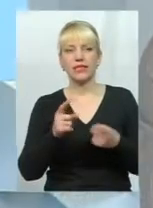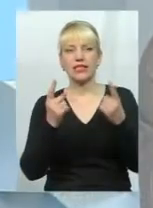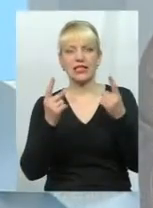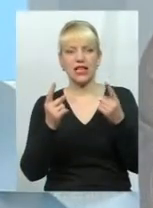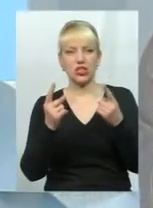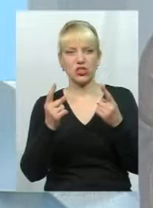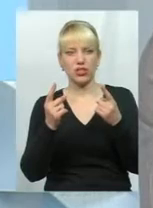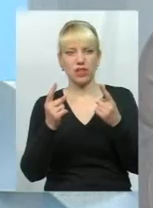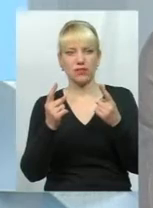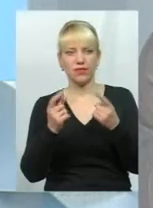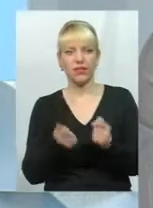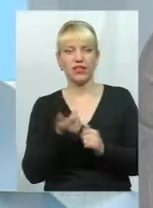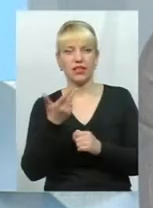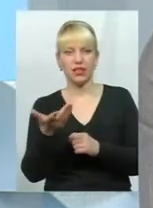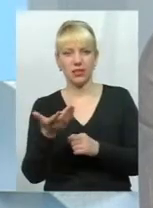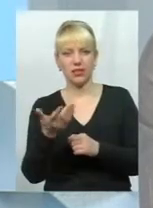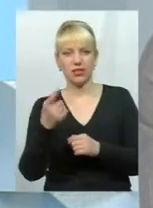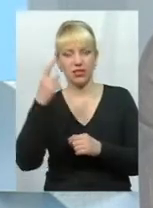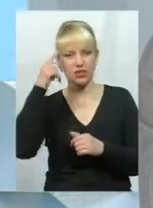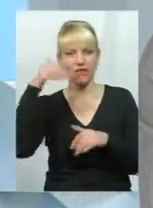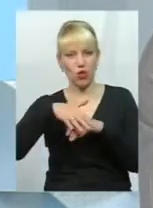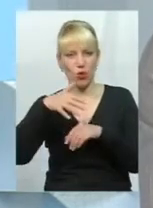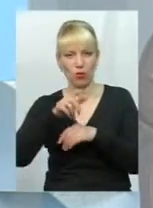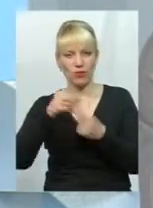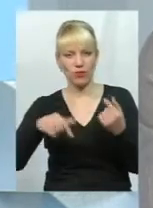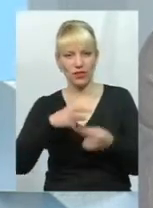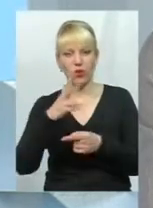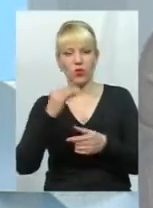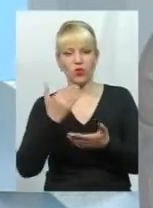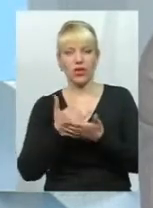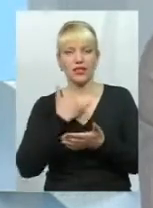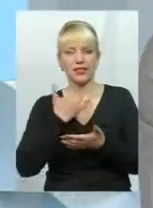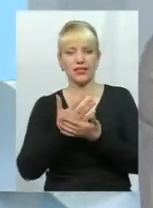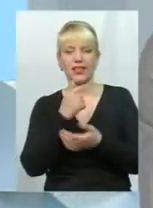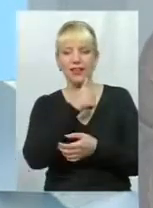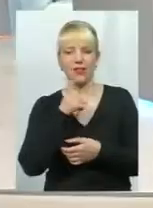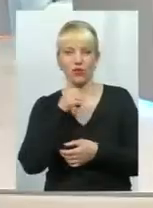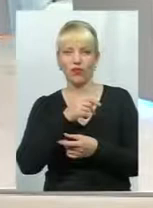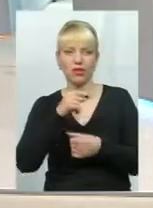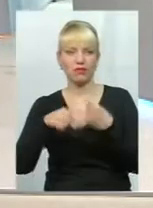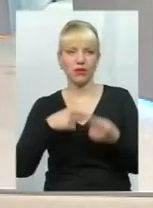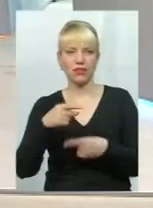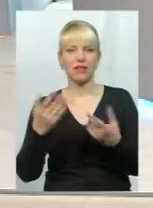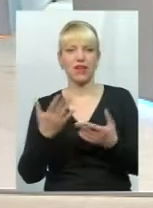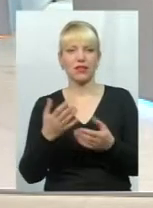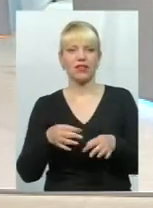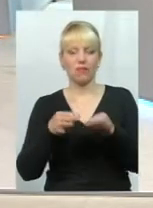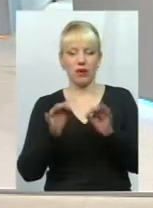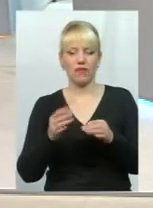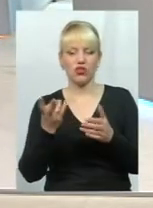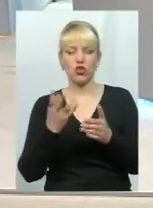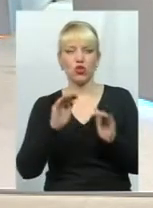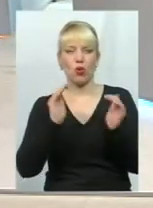значна кількість свідомого бізнесу. Але в нас є ще тіньовий бізнес, з яким справді в ході обмежень